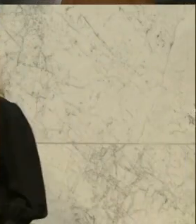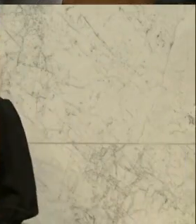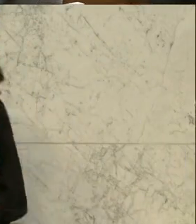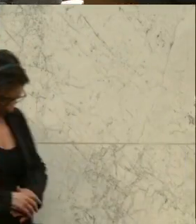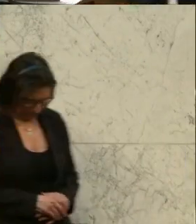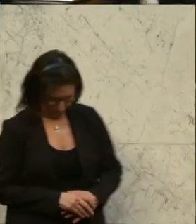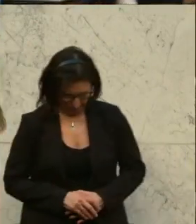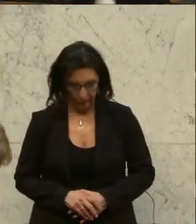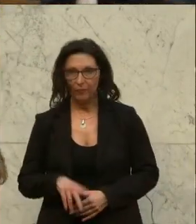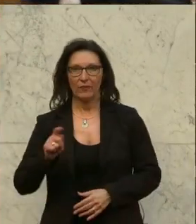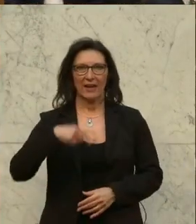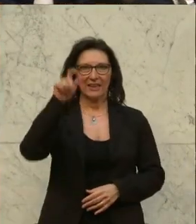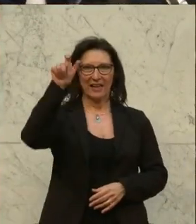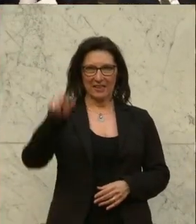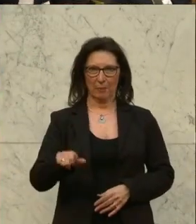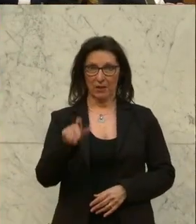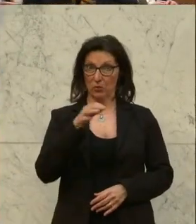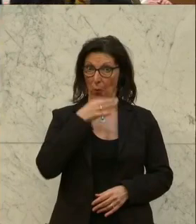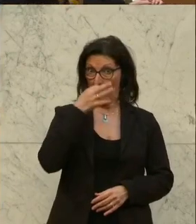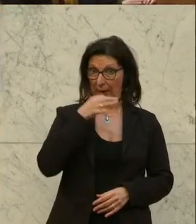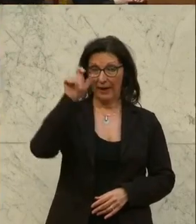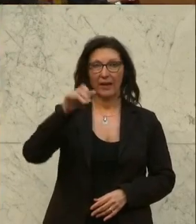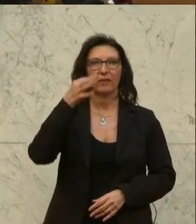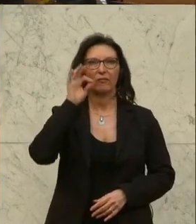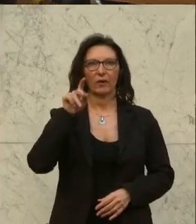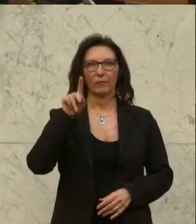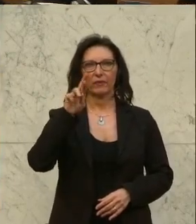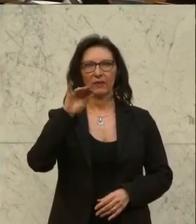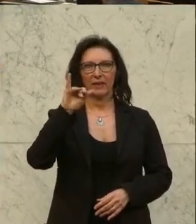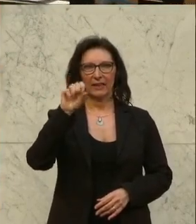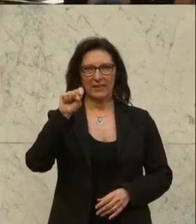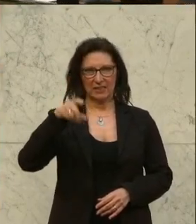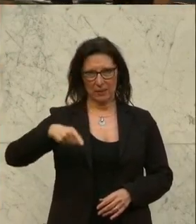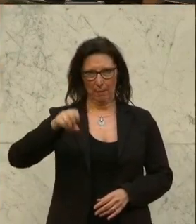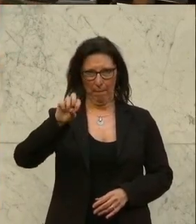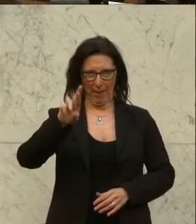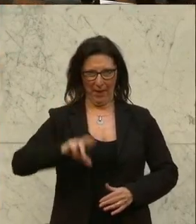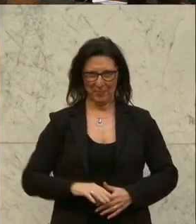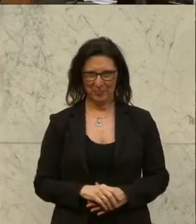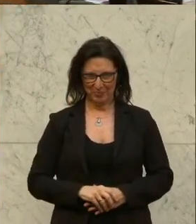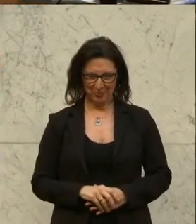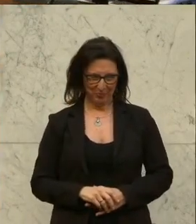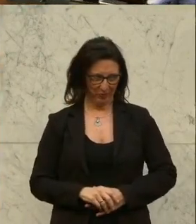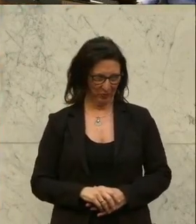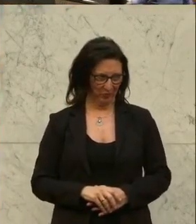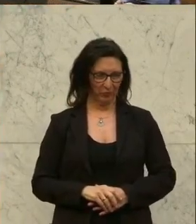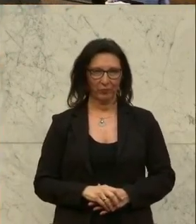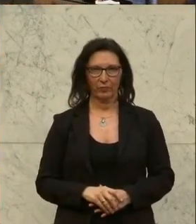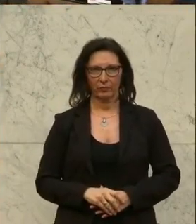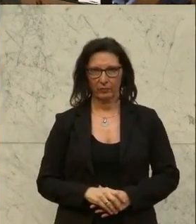Nächste Rednerin. Fossiles Gas zerstöre nicht nur die Umwelt, sondern auch Demokratien, sagt Lukas Hammer von den